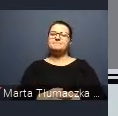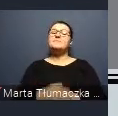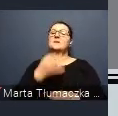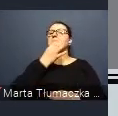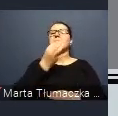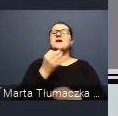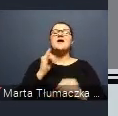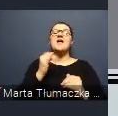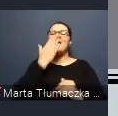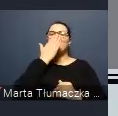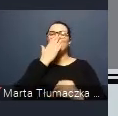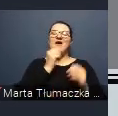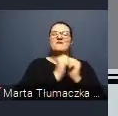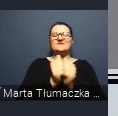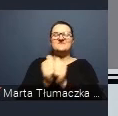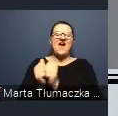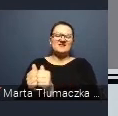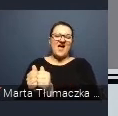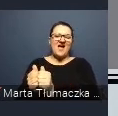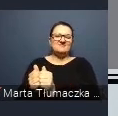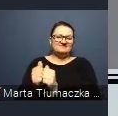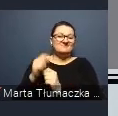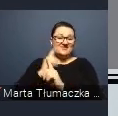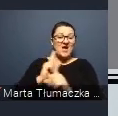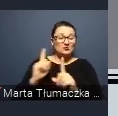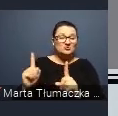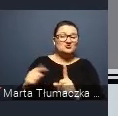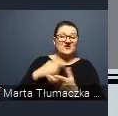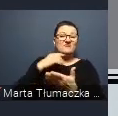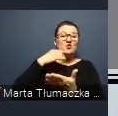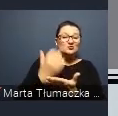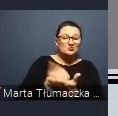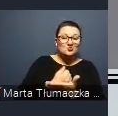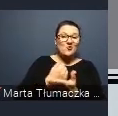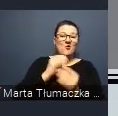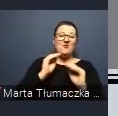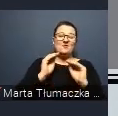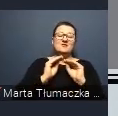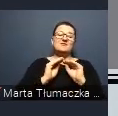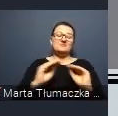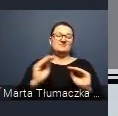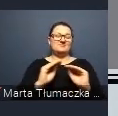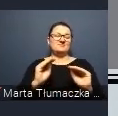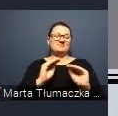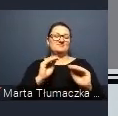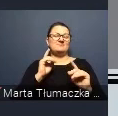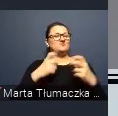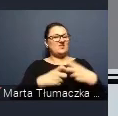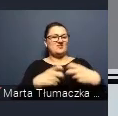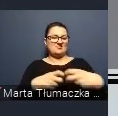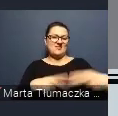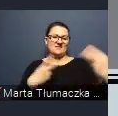stoją przed nauczycielami, którzy stosują nauczanie zdalne, bo w takich sytuacjach musimy się